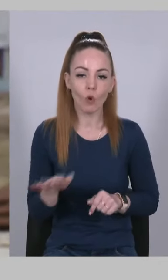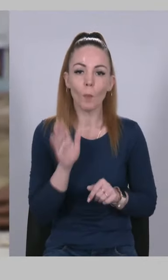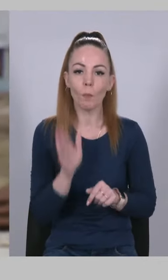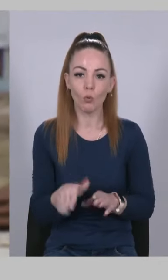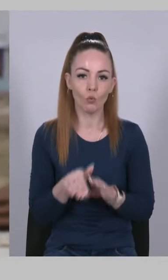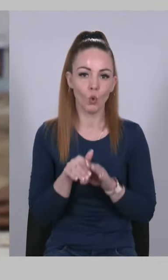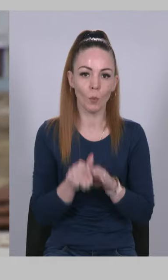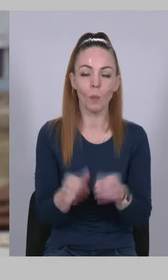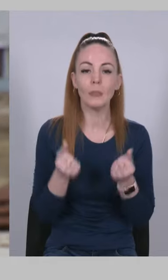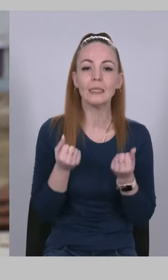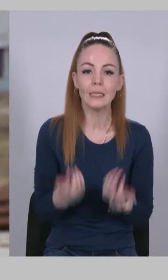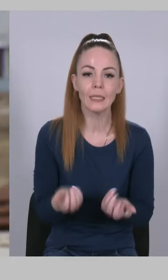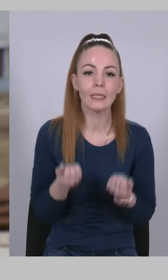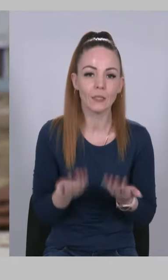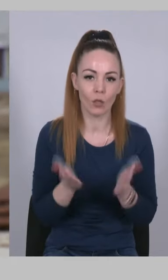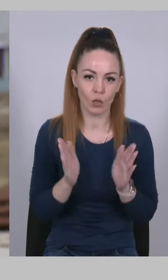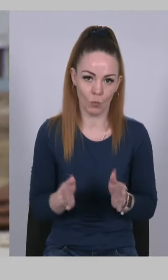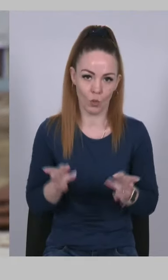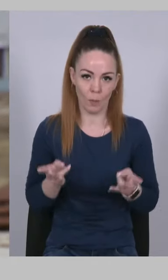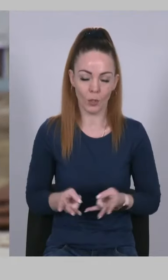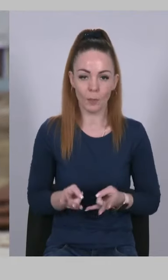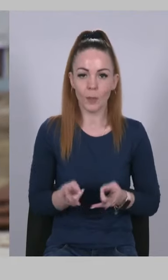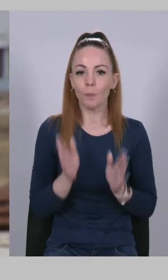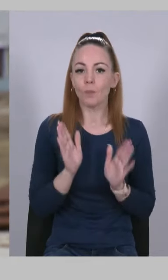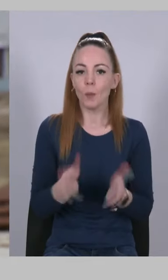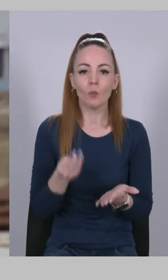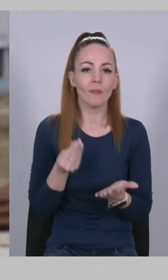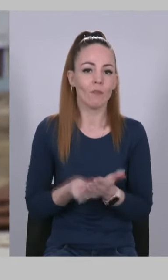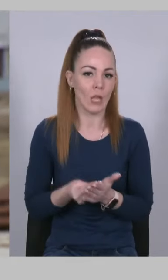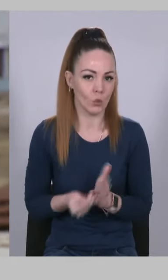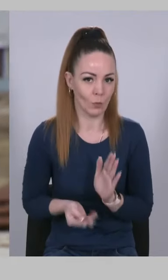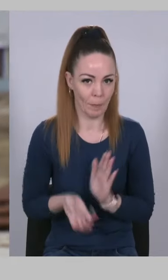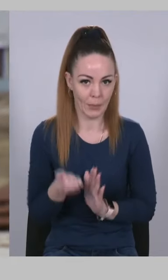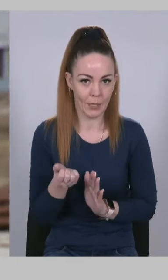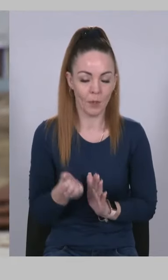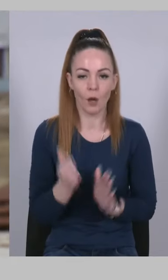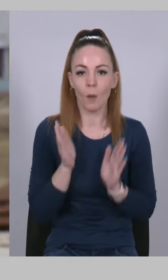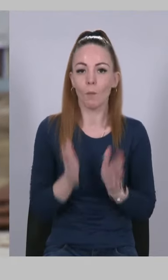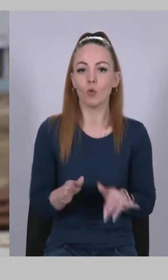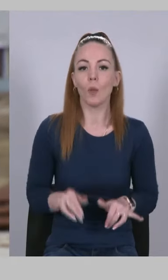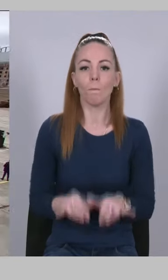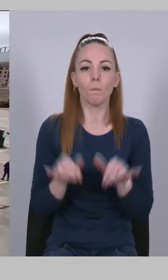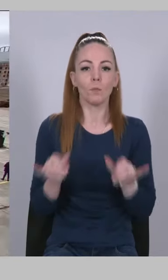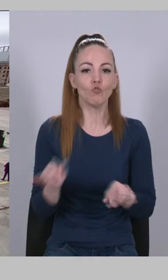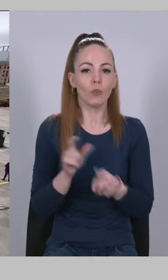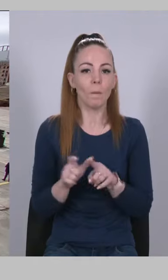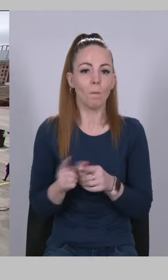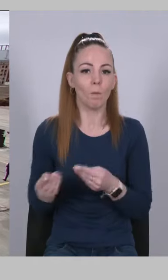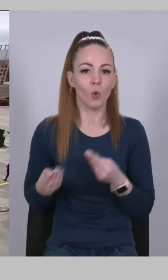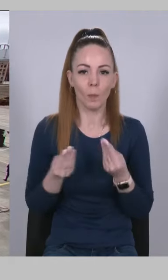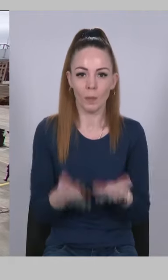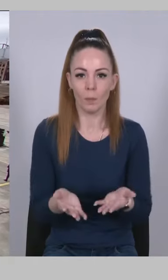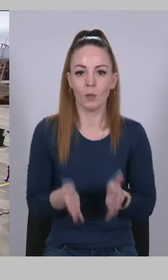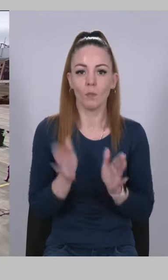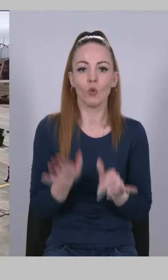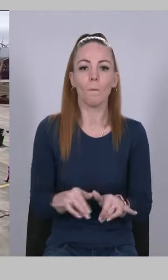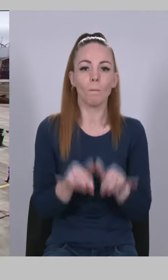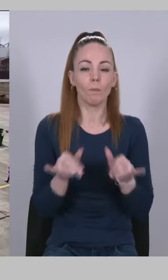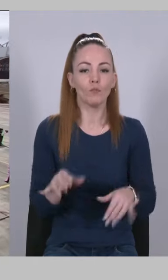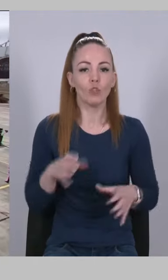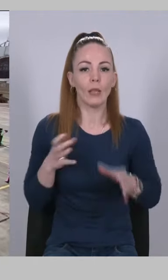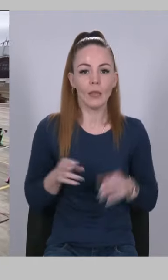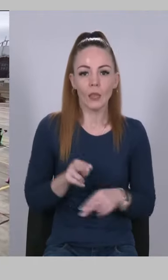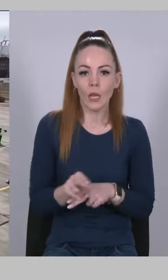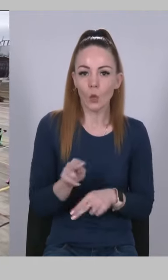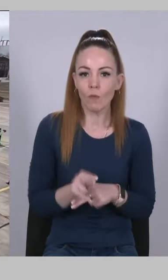допомагати вам стільки, скільки буде потрібно. Буде фінансова підтримка, буде більше боєприпасів, більше тренування для